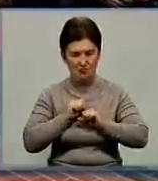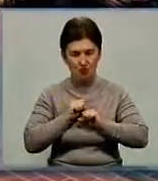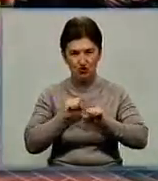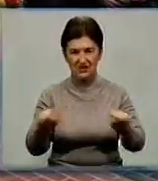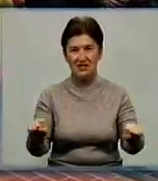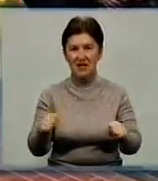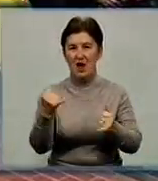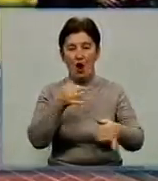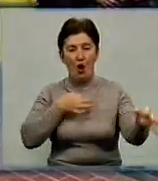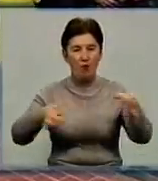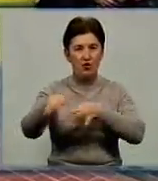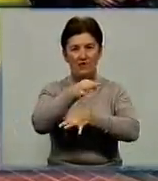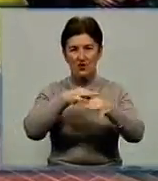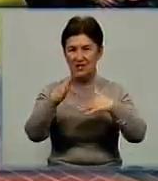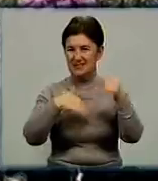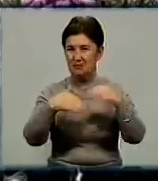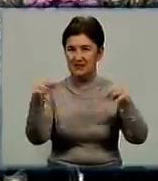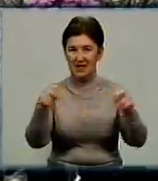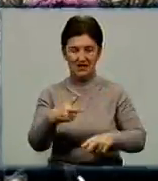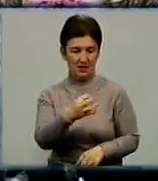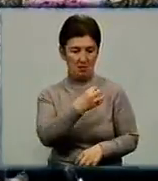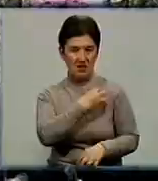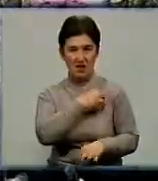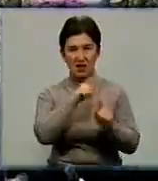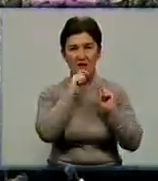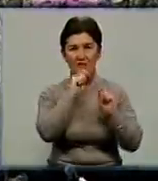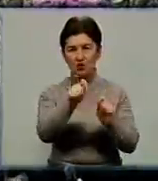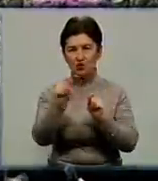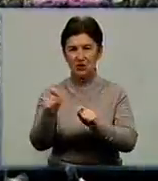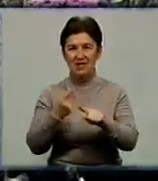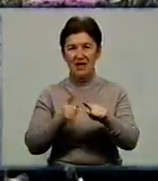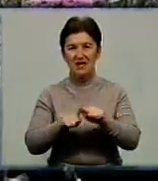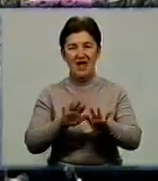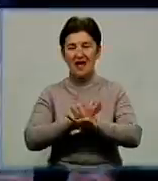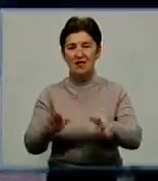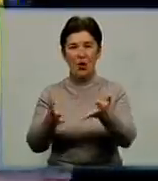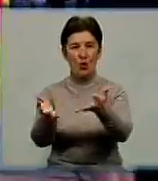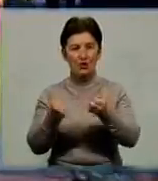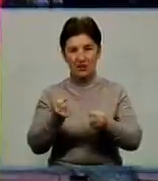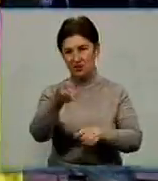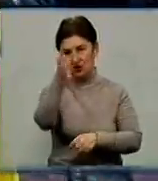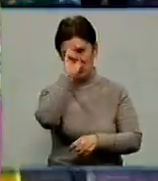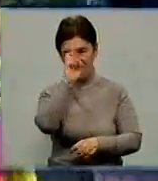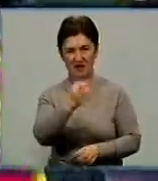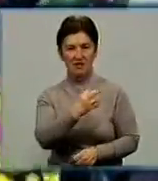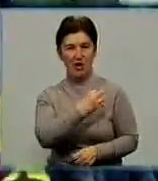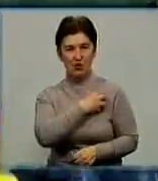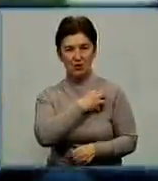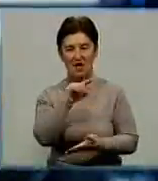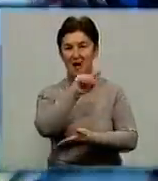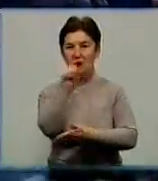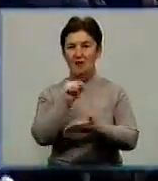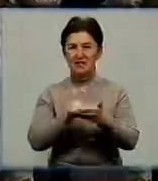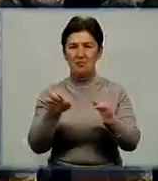нині обговорюють спеціалісти. Медаль вручатимуть бійцям, які не отримали існуючих державних нагород. Питання про